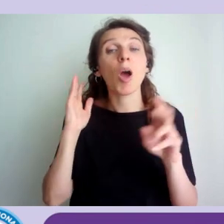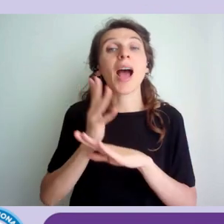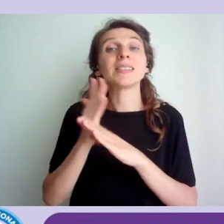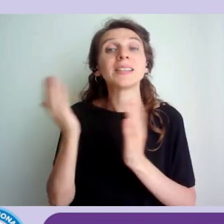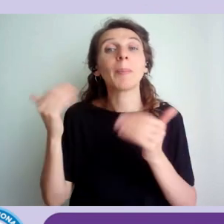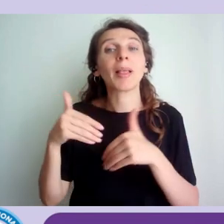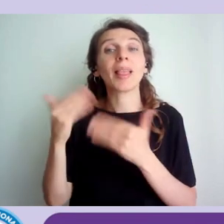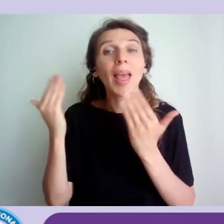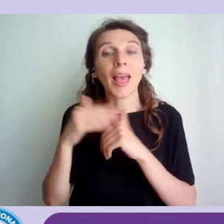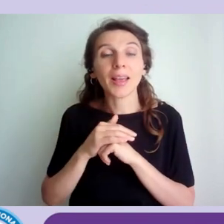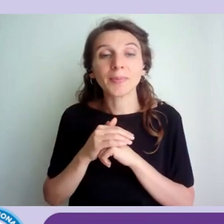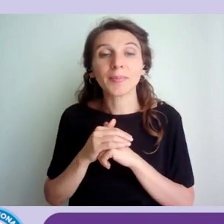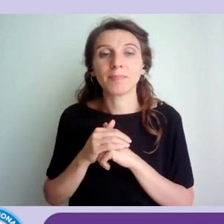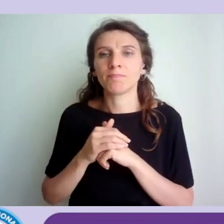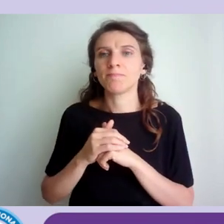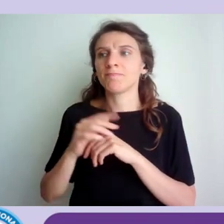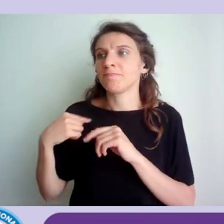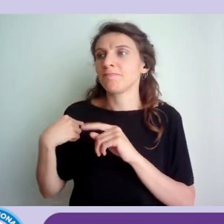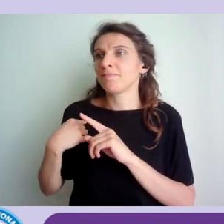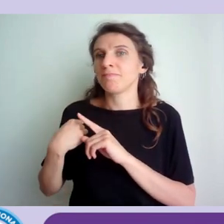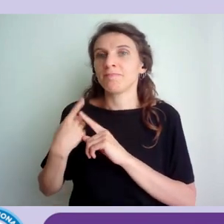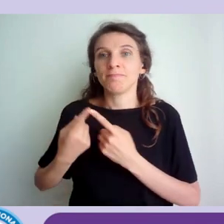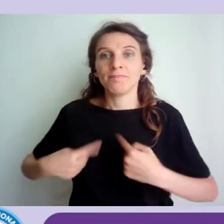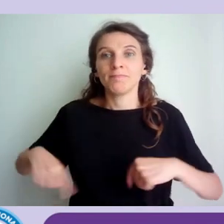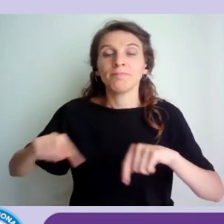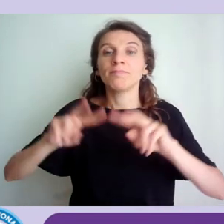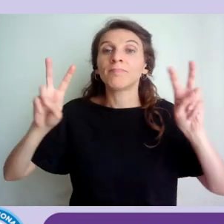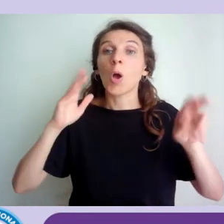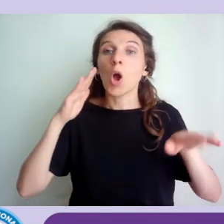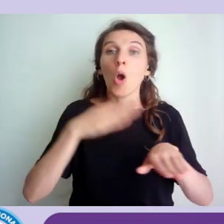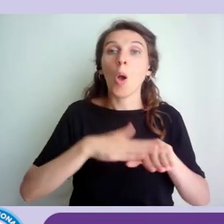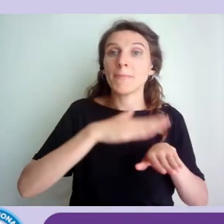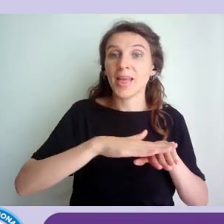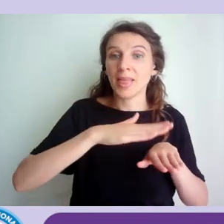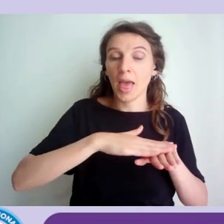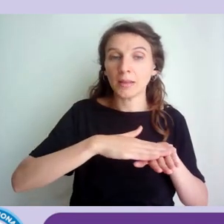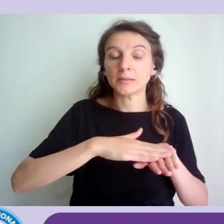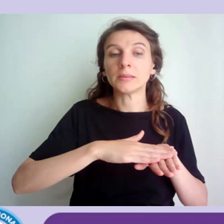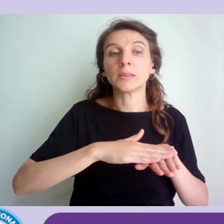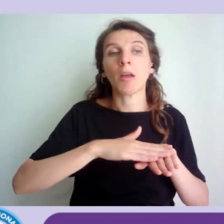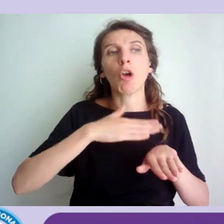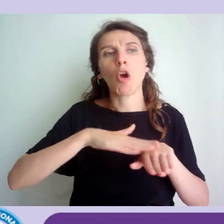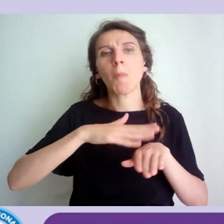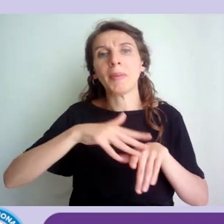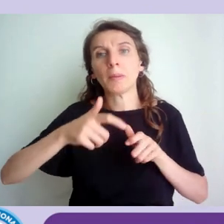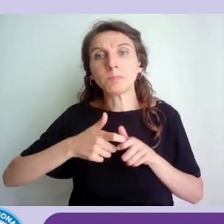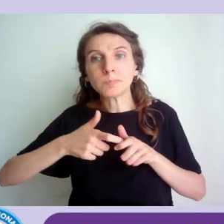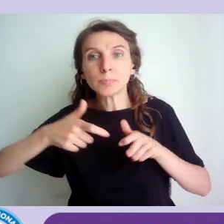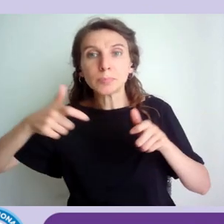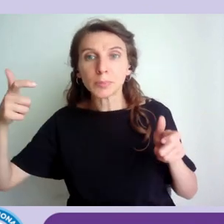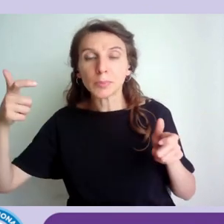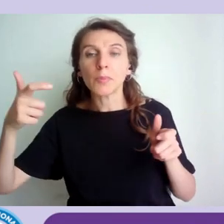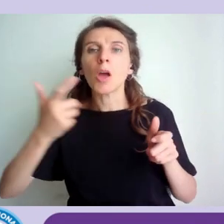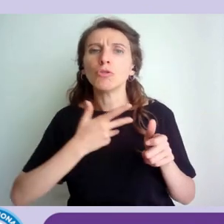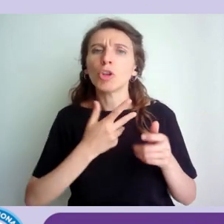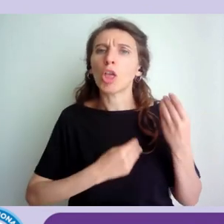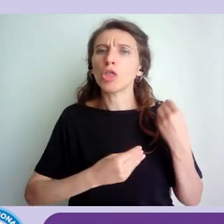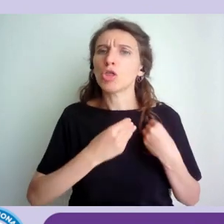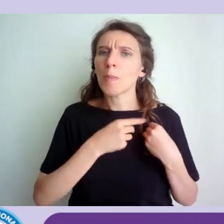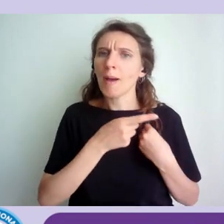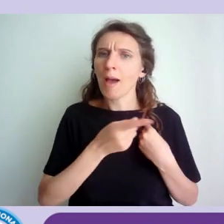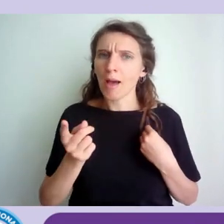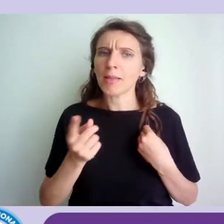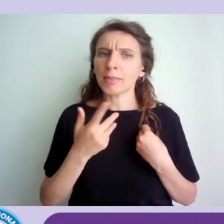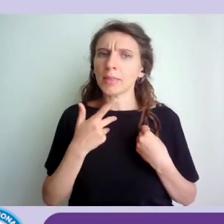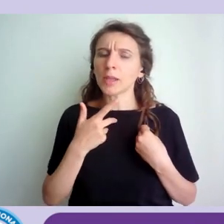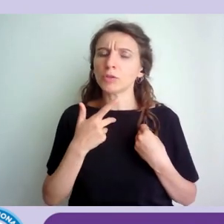abbiamo parlato fino adesso di competenze di crescita di competenze ci sono anche delle domande su come